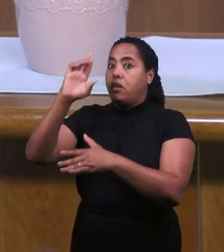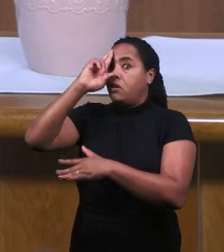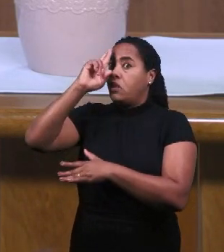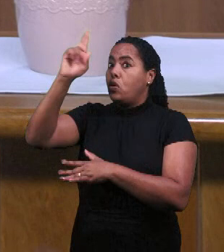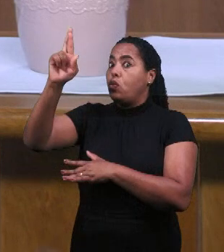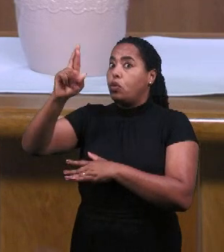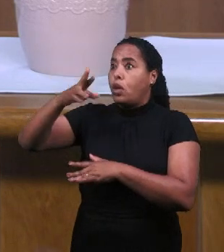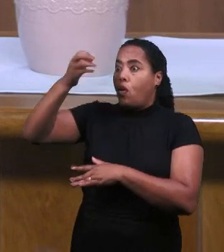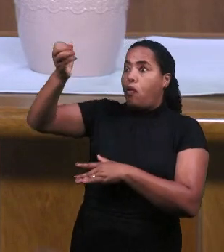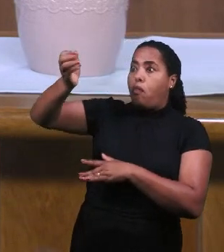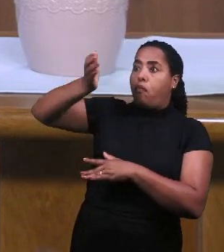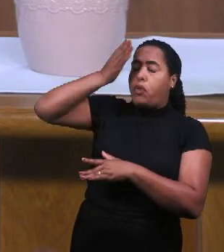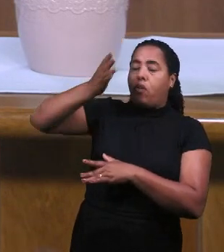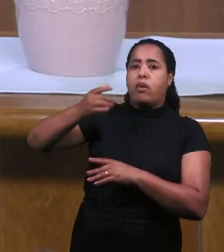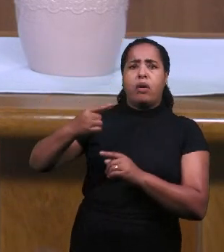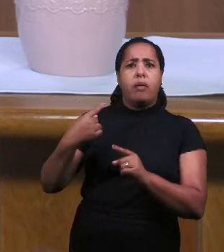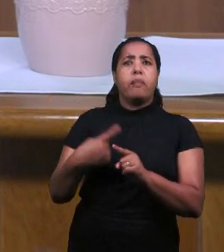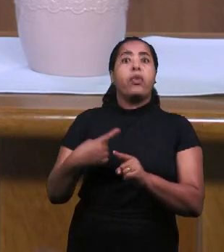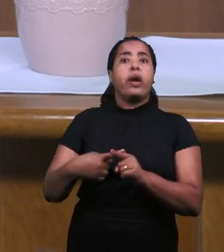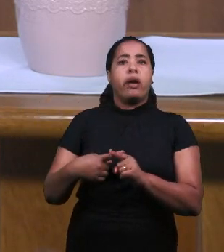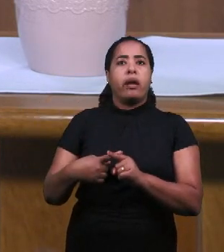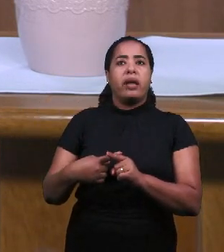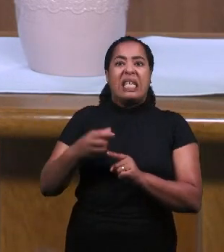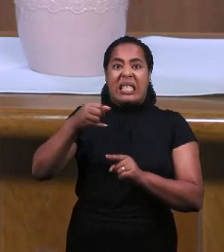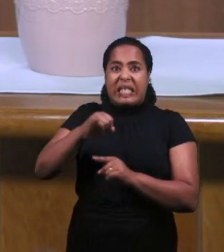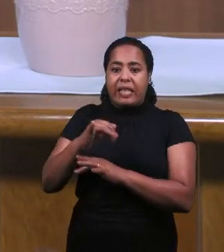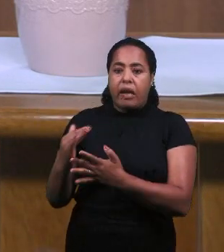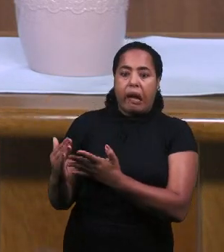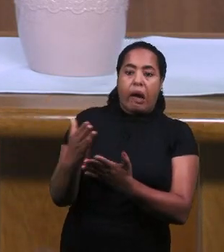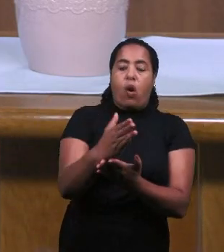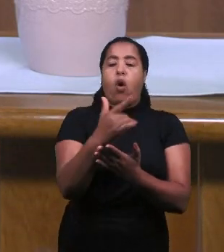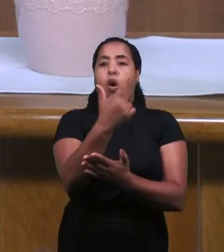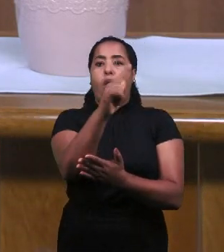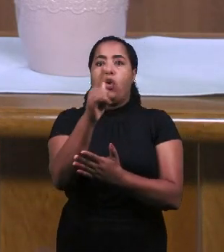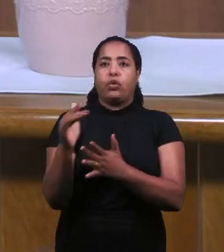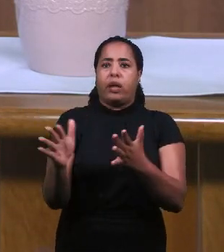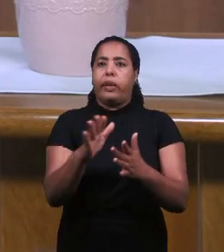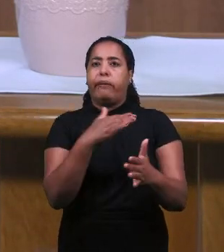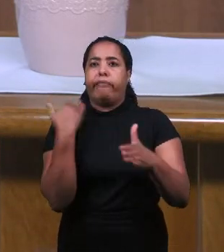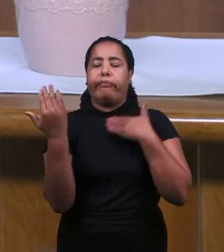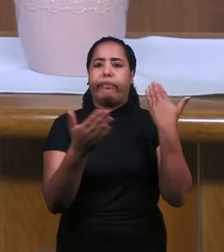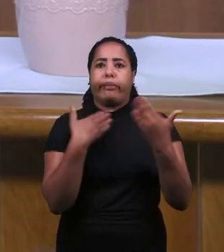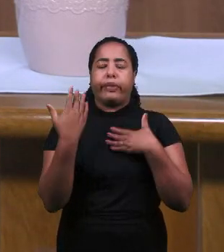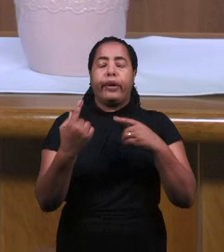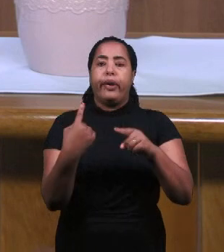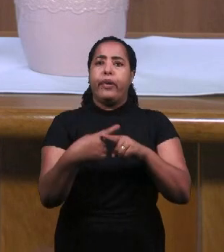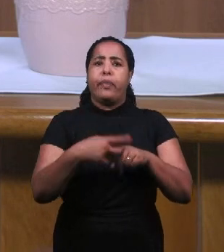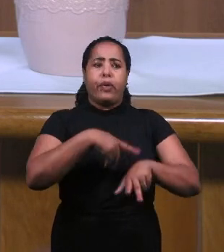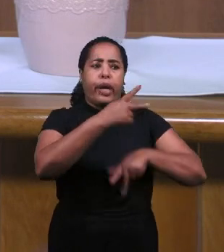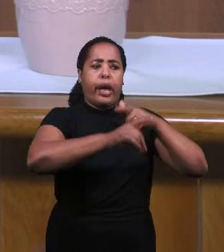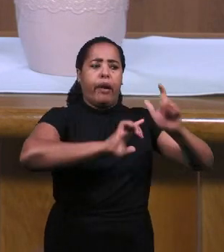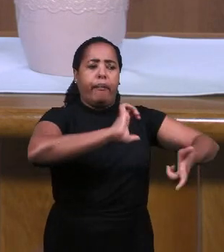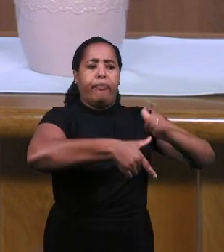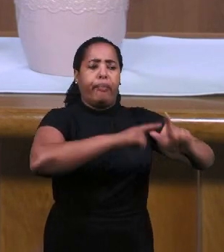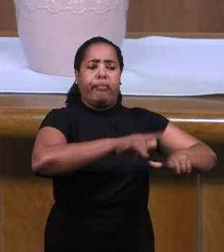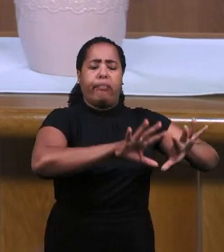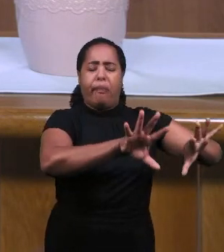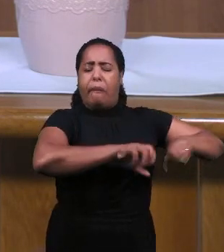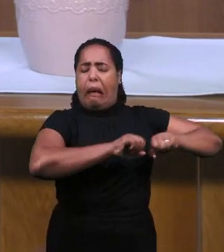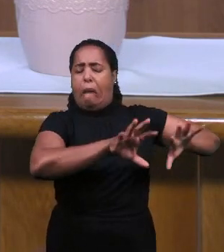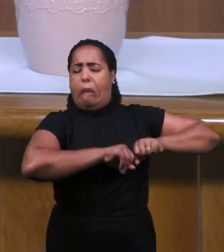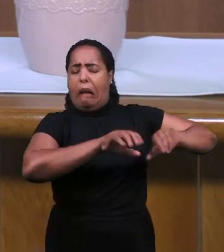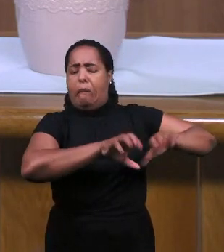путем указанным Богом Чтобы он не умер Потому что Израиль весь уже был